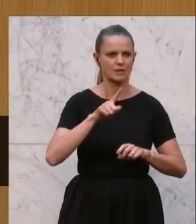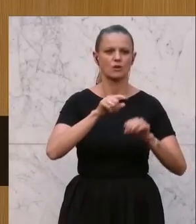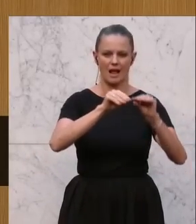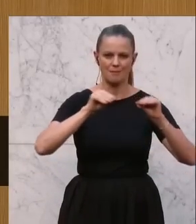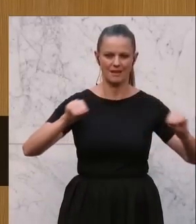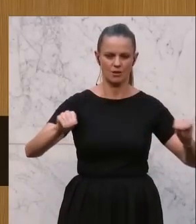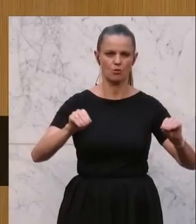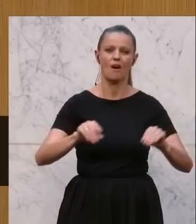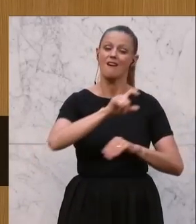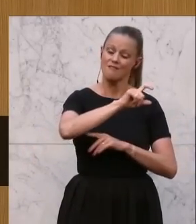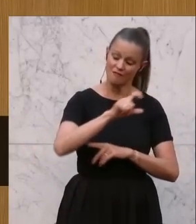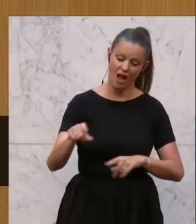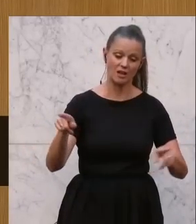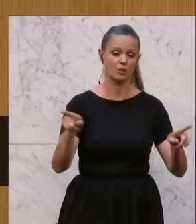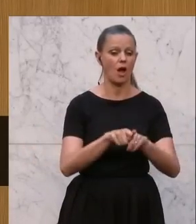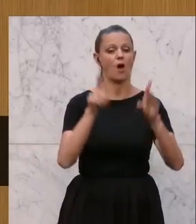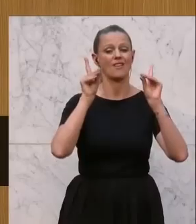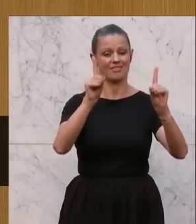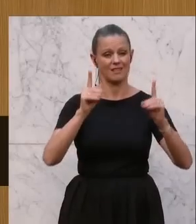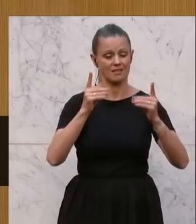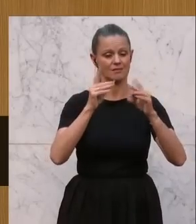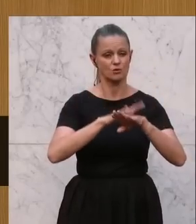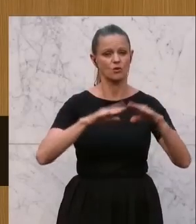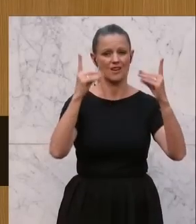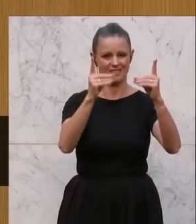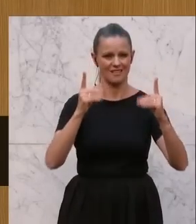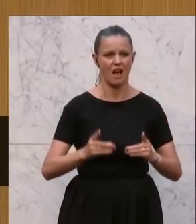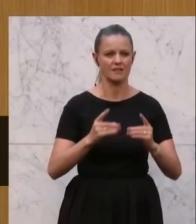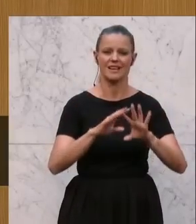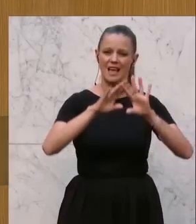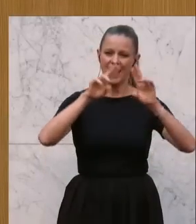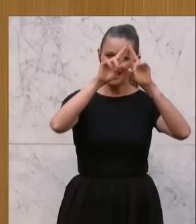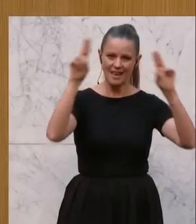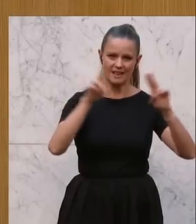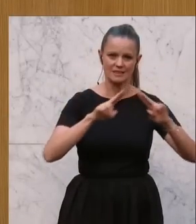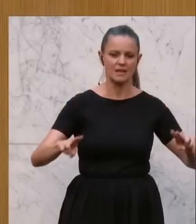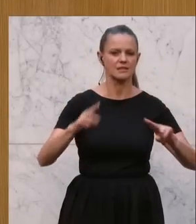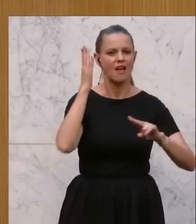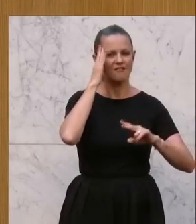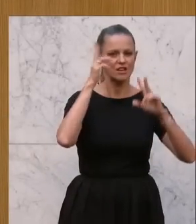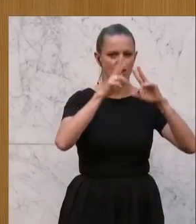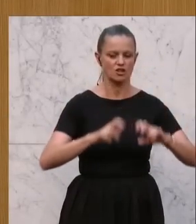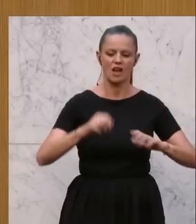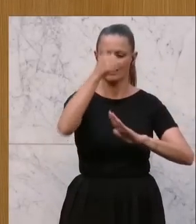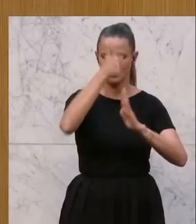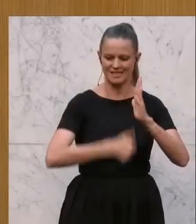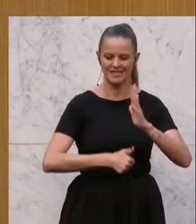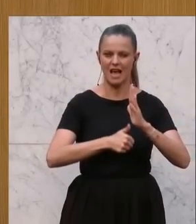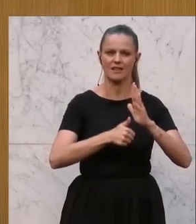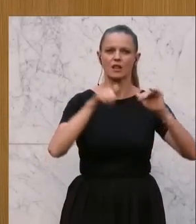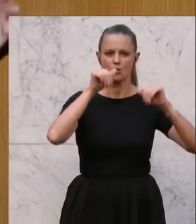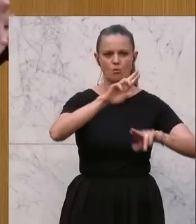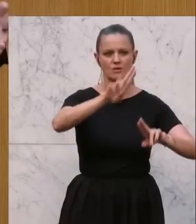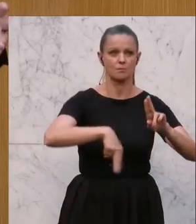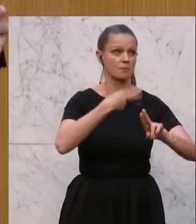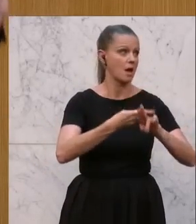fachlich und didaktisch internationalen wissenschaftlichen Standards auf dem Gebiet zu entsprechen.